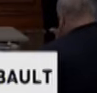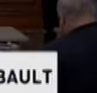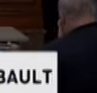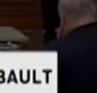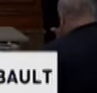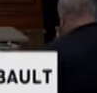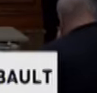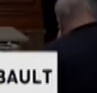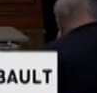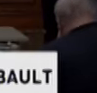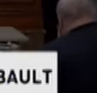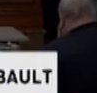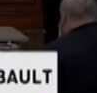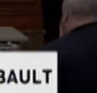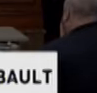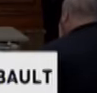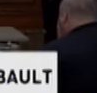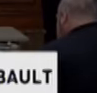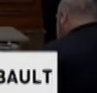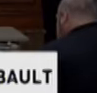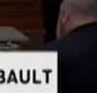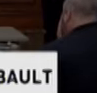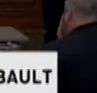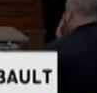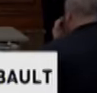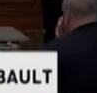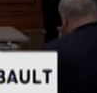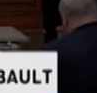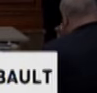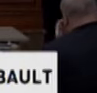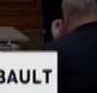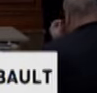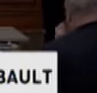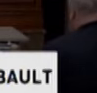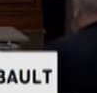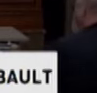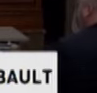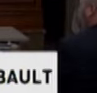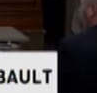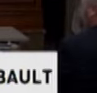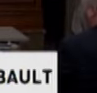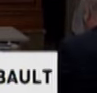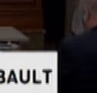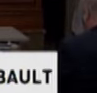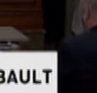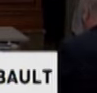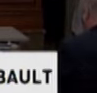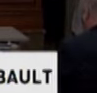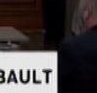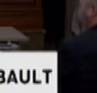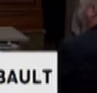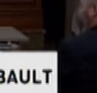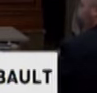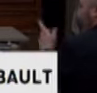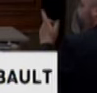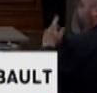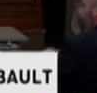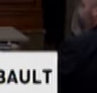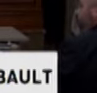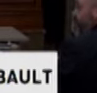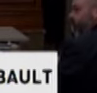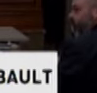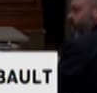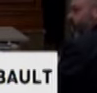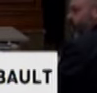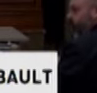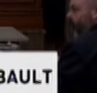certaines régions aussi qui auront peut-être des dates d'entrées différentes. Ce qui ne veut pas dire, parce que les gens commencent à réfléchir